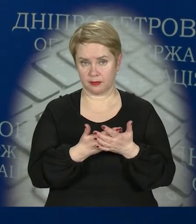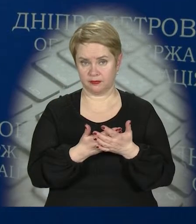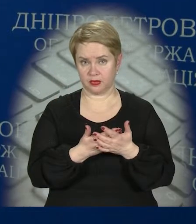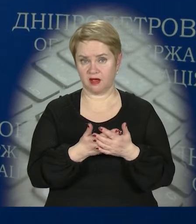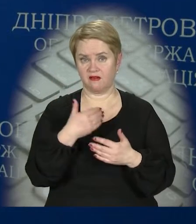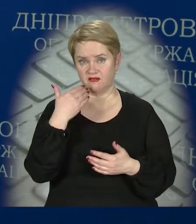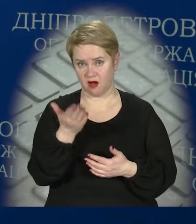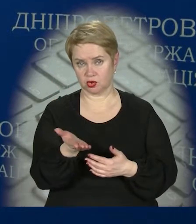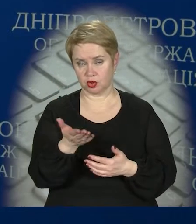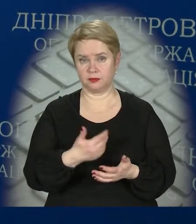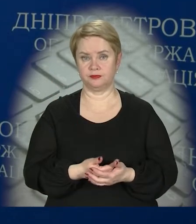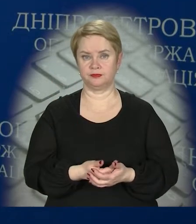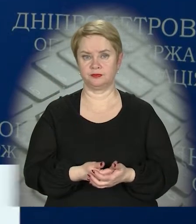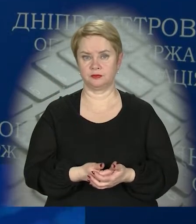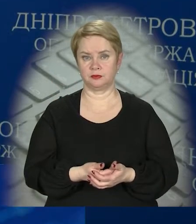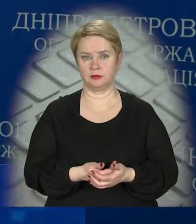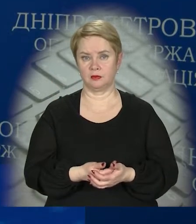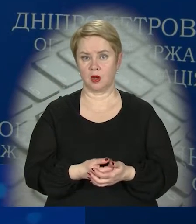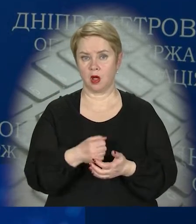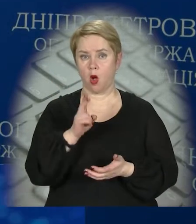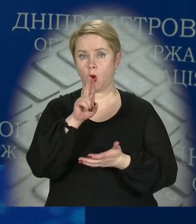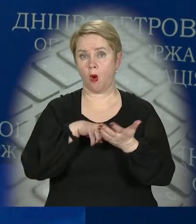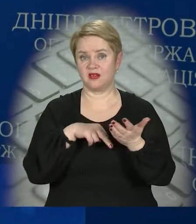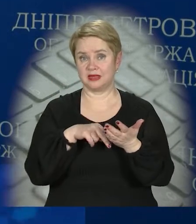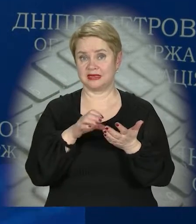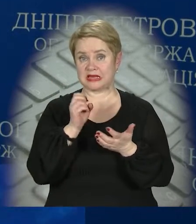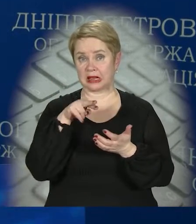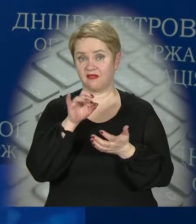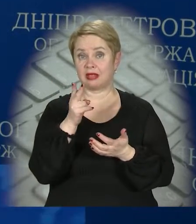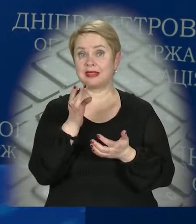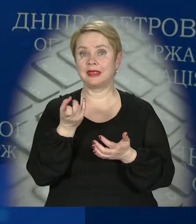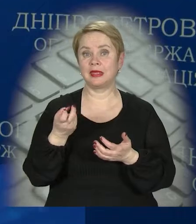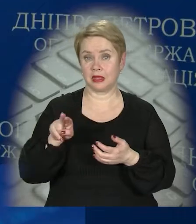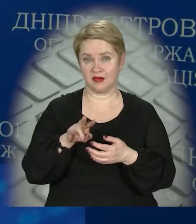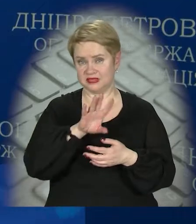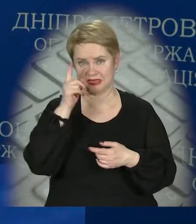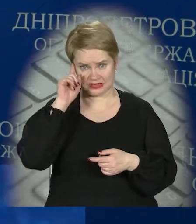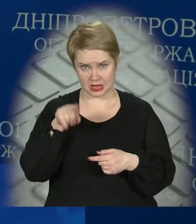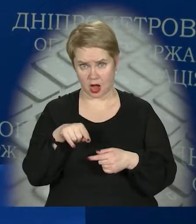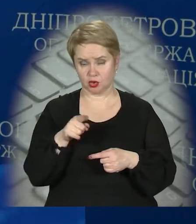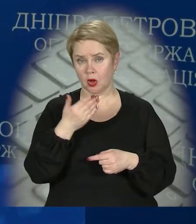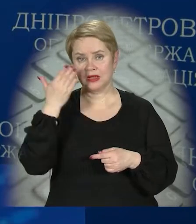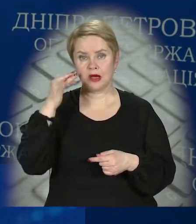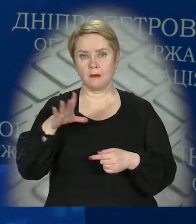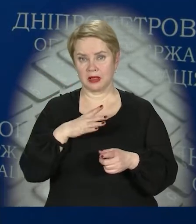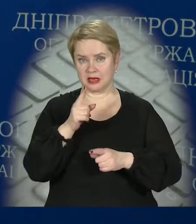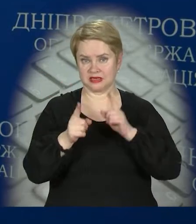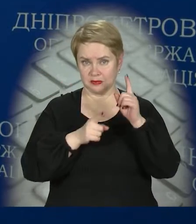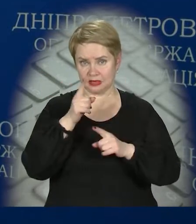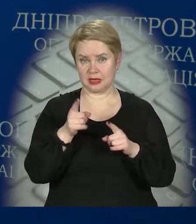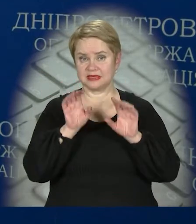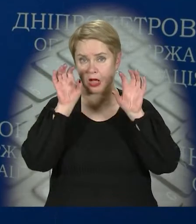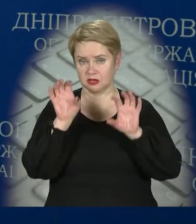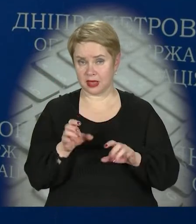навіть ваш ковідний сертифікат, який за стосунку «Дія», всі знають, що буквально нещодавно були зміни чинного